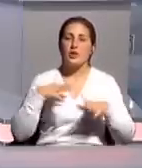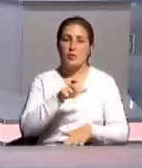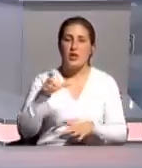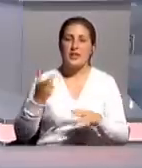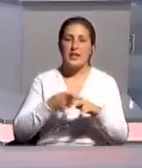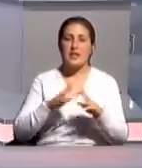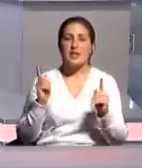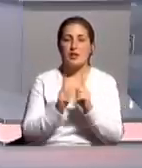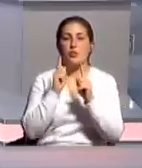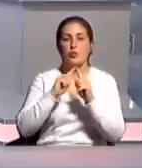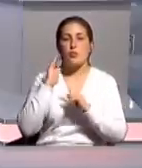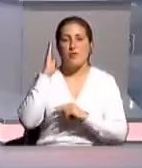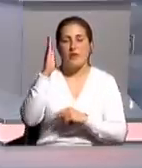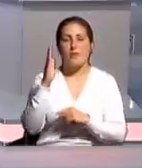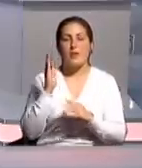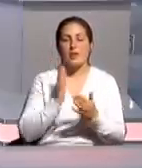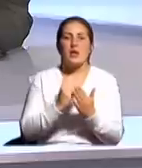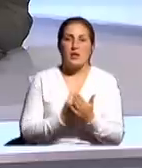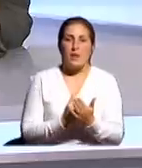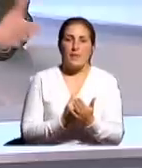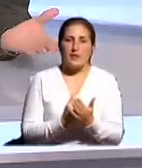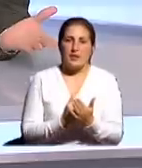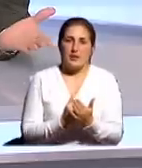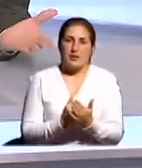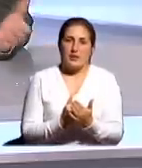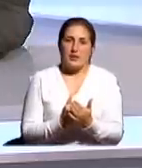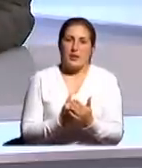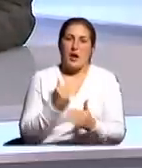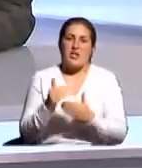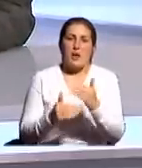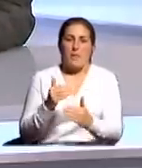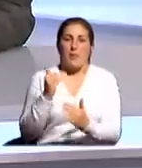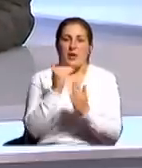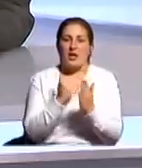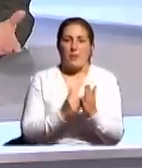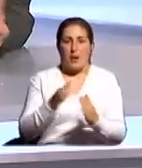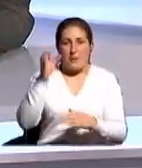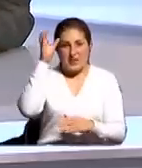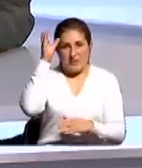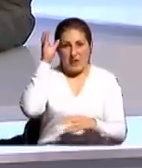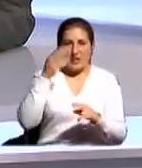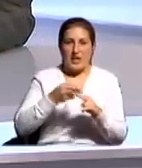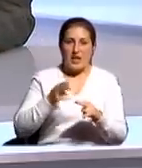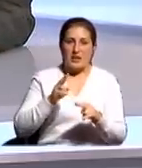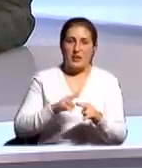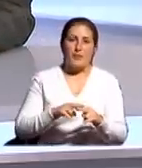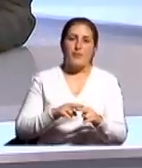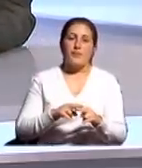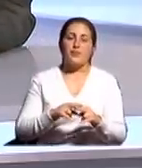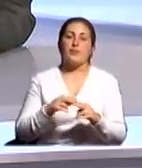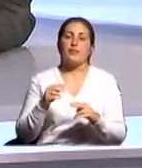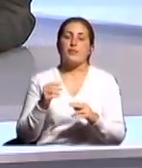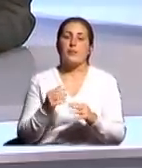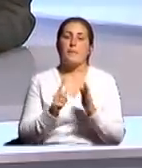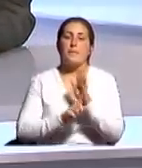ней тоже придется в скором времени иметь дело. Основные этапы программы образования, то есть рефриформирования, это